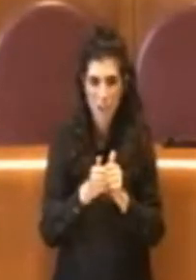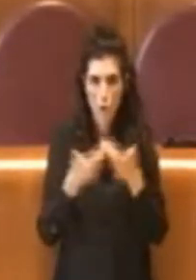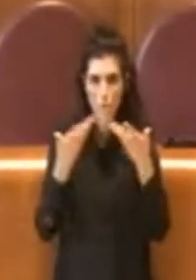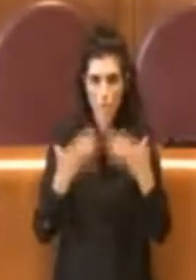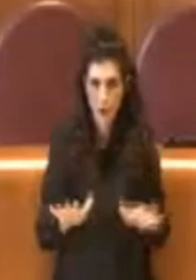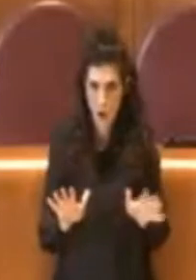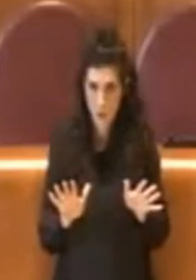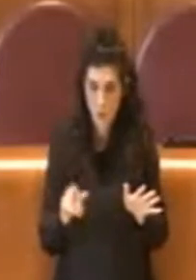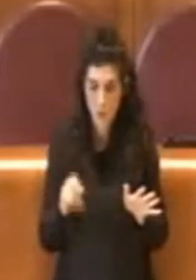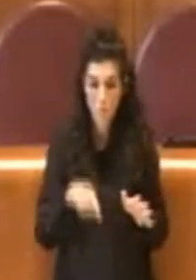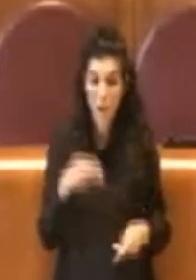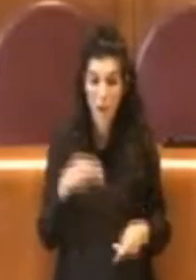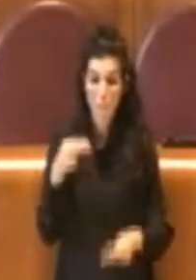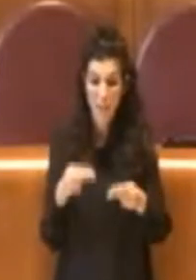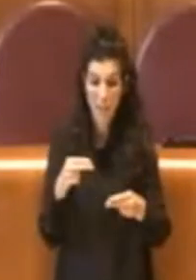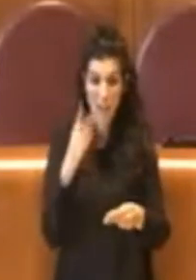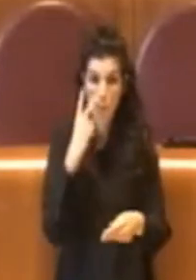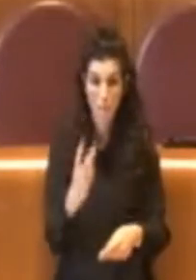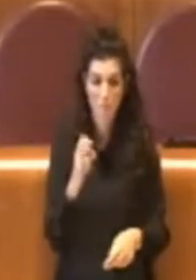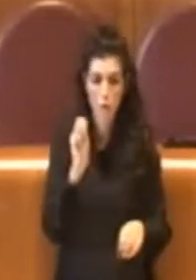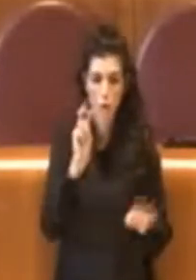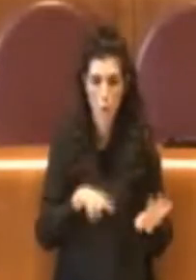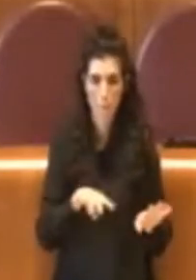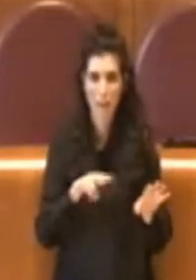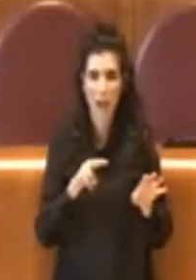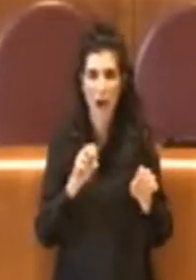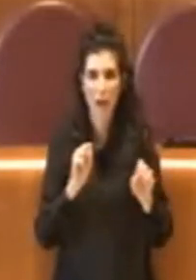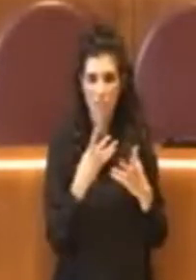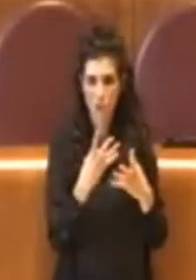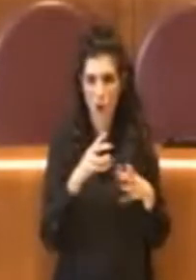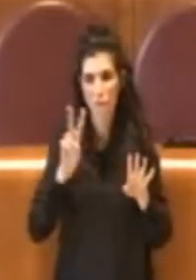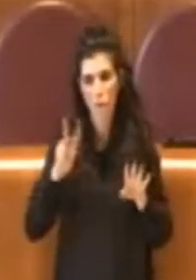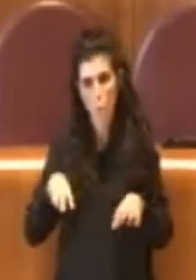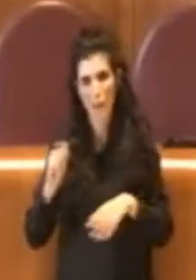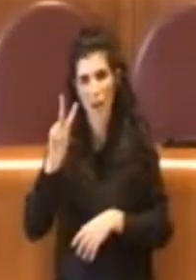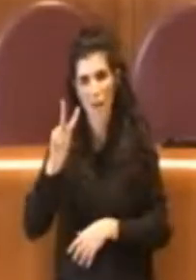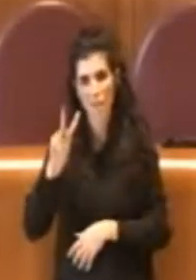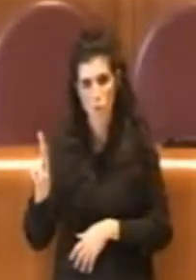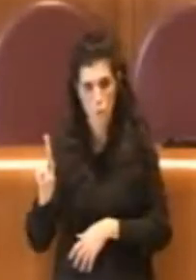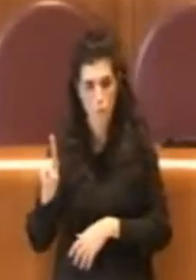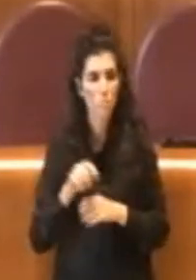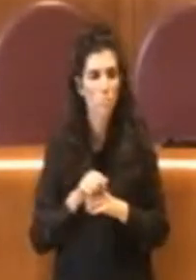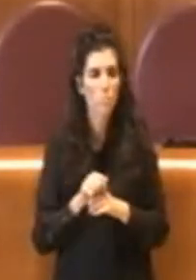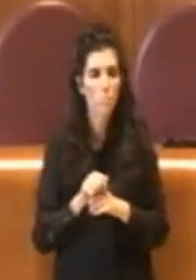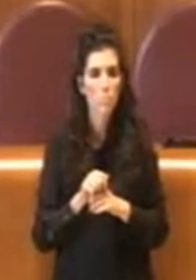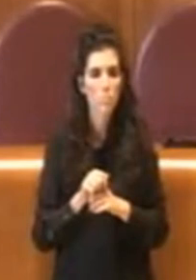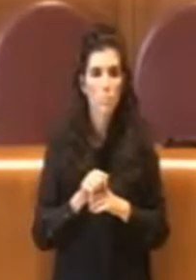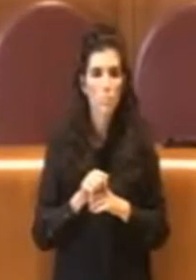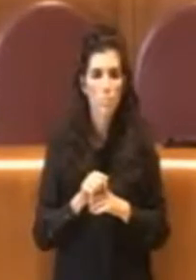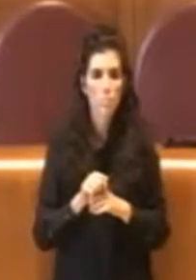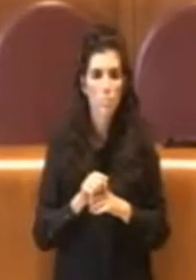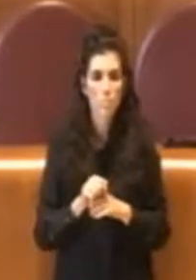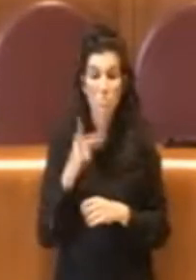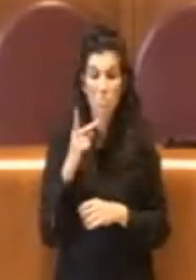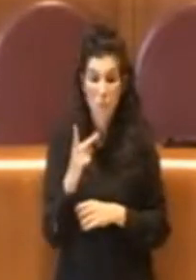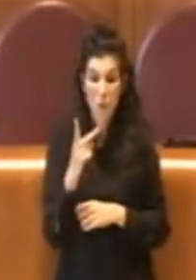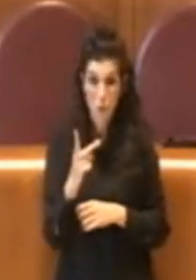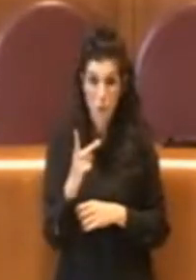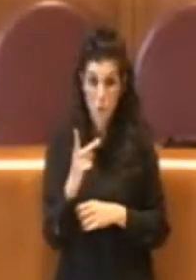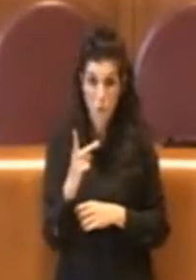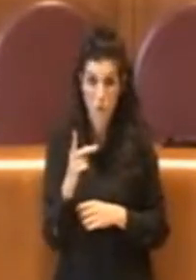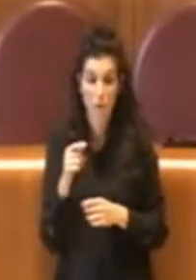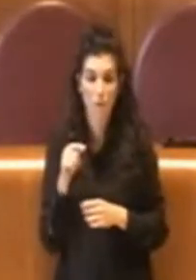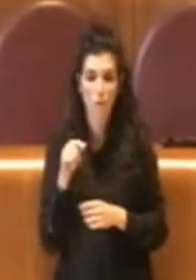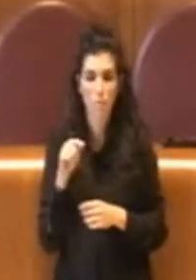fatte al bilancio di previsione 2019-2021 sono due, oltre la variazione obbligatoria